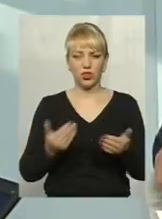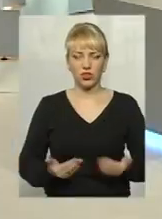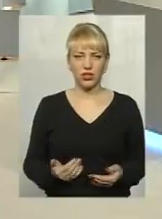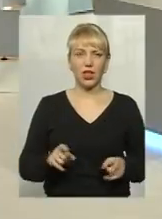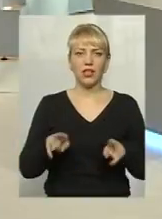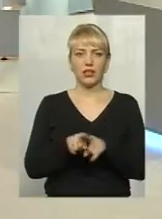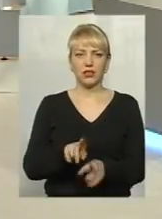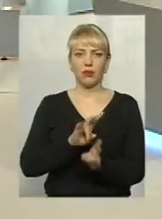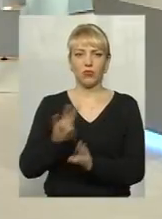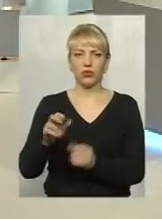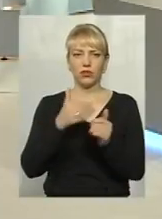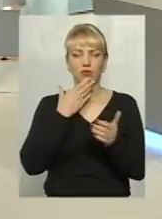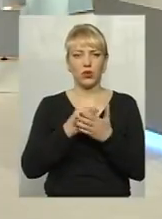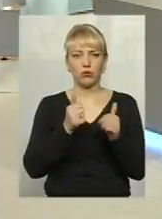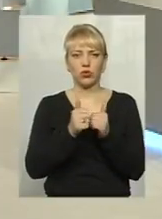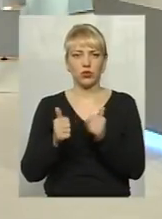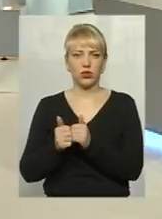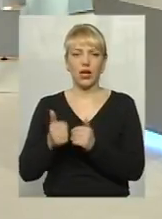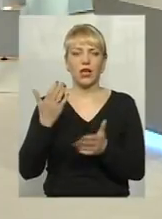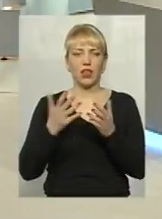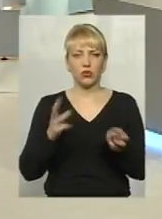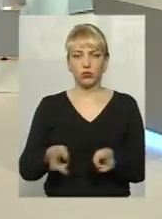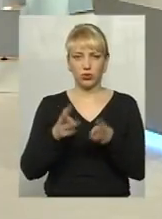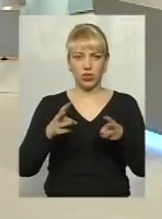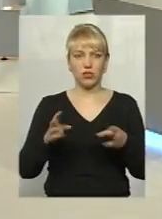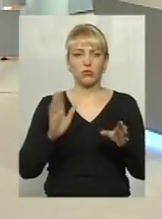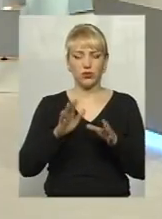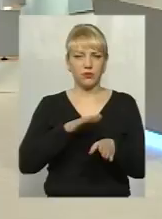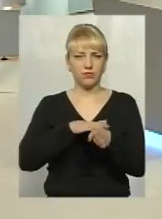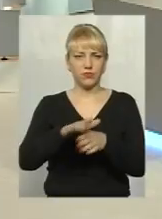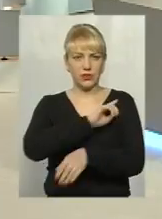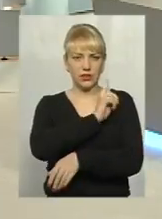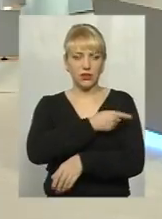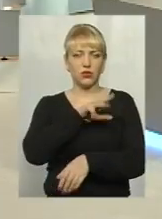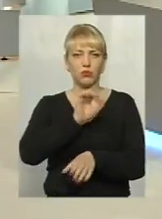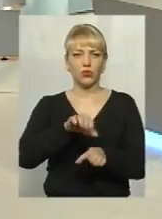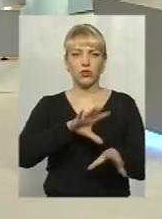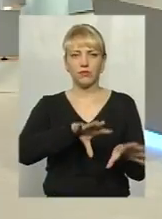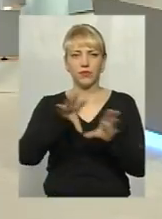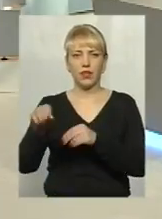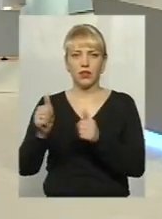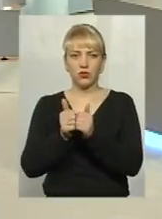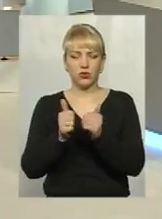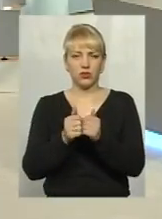на небезпеку. Тобто пожежа, якщо вже розгориться, вона може і нанести бенечних збитків і іншим будинкам.